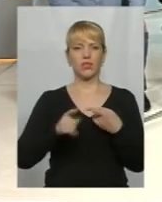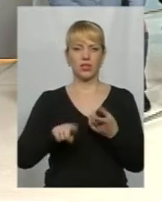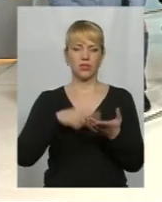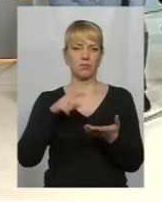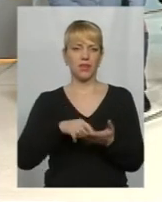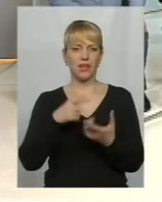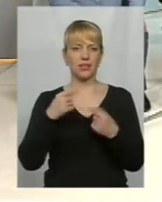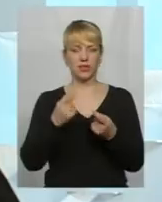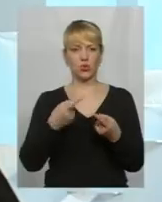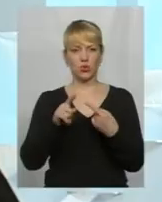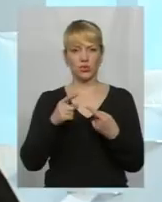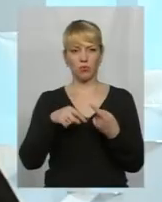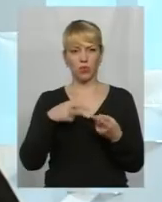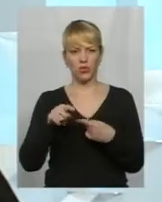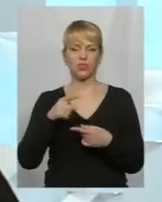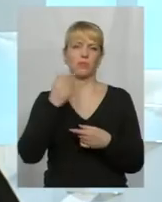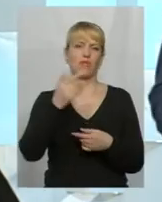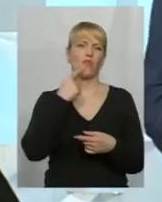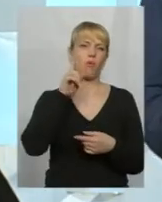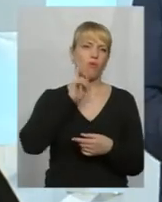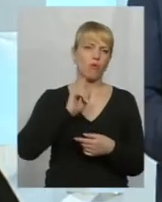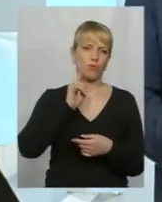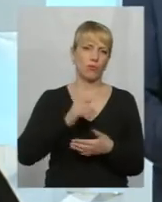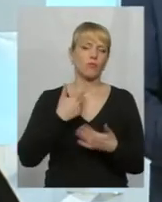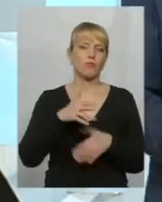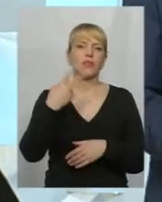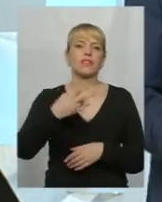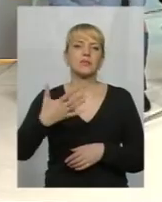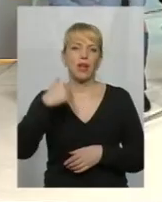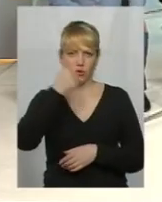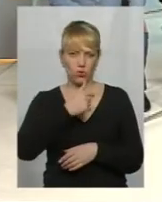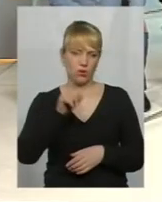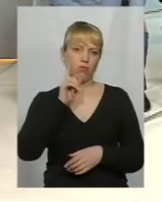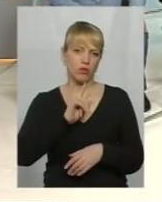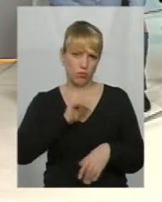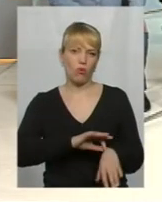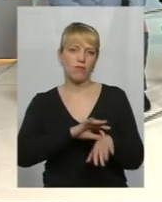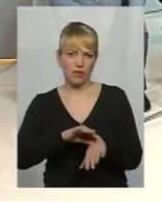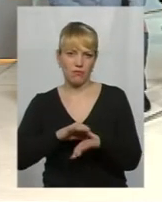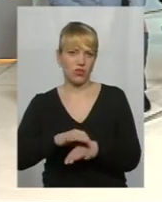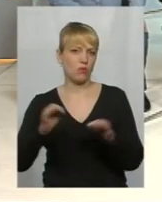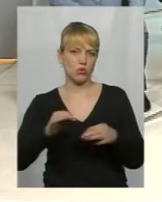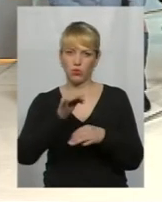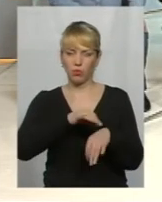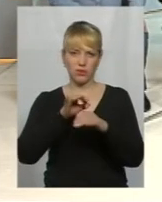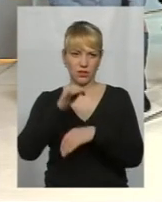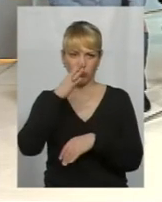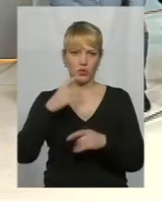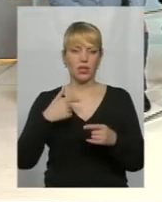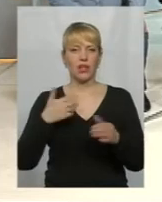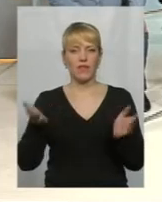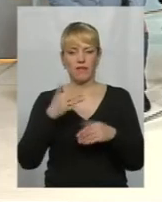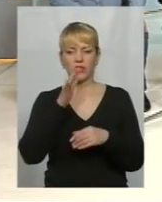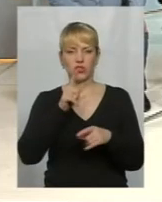трошечки інше. Ви говорили, поки ми вже 25 років ведемо, як не приведемо. Тому що час у нас